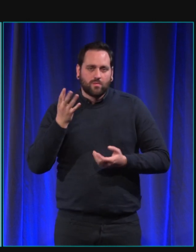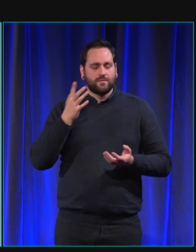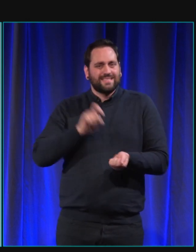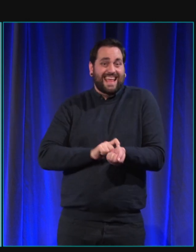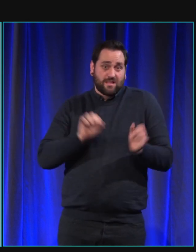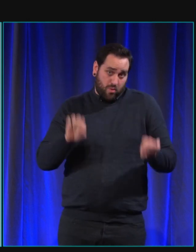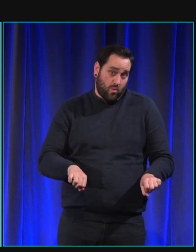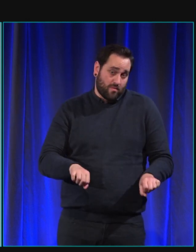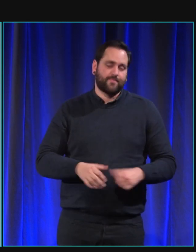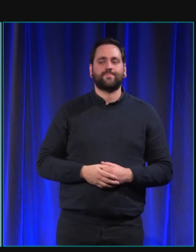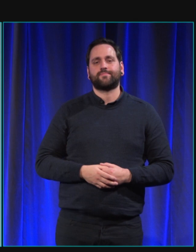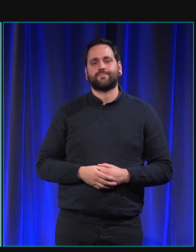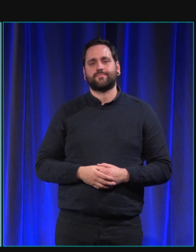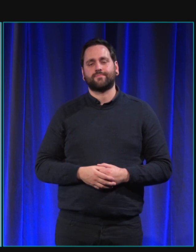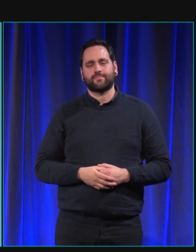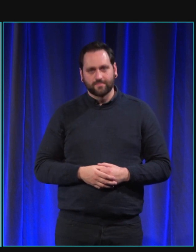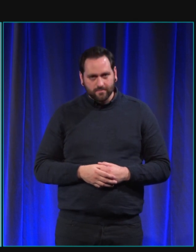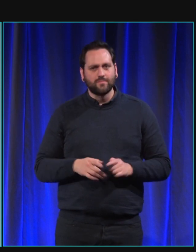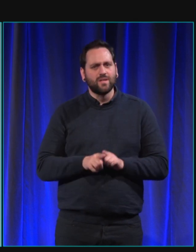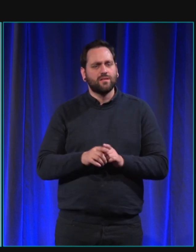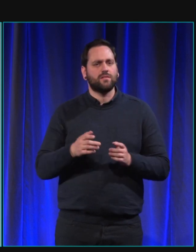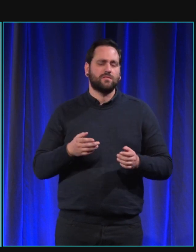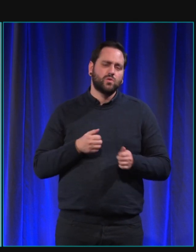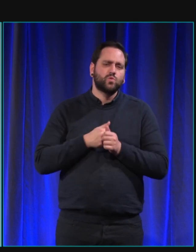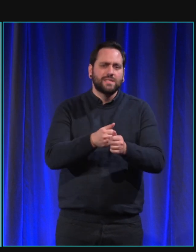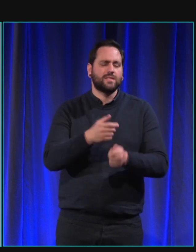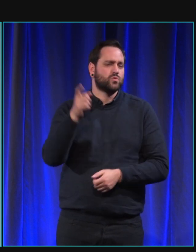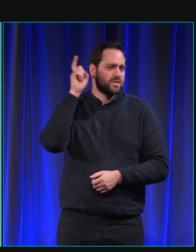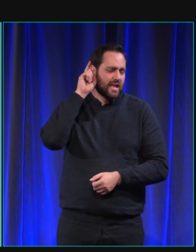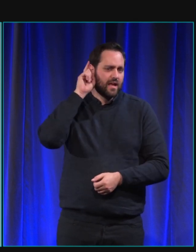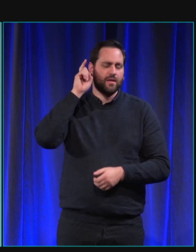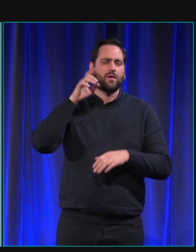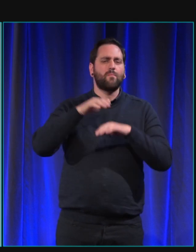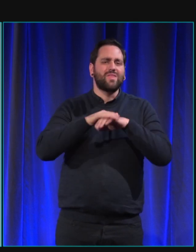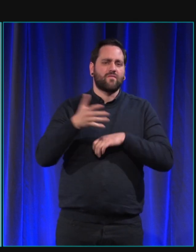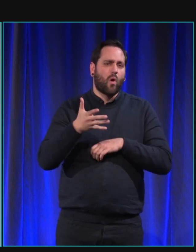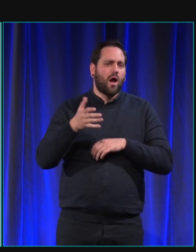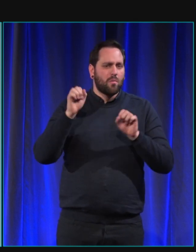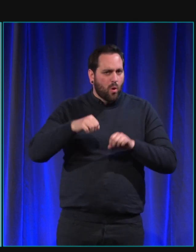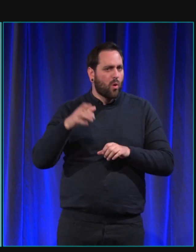Il y a aussi l'oreille interne d'un certain type de surdité qui ne fait pas son travail